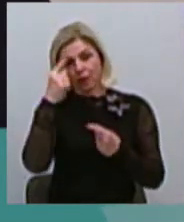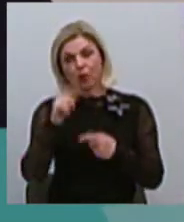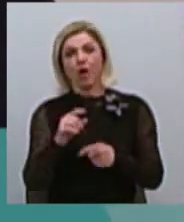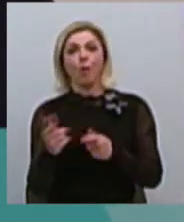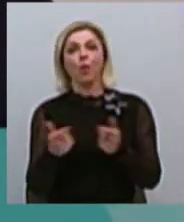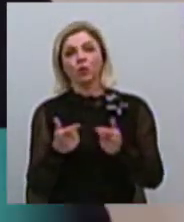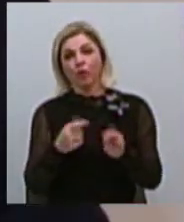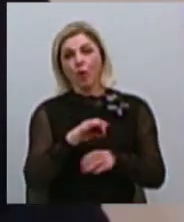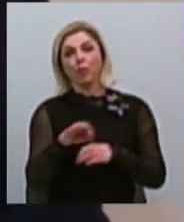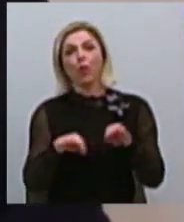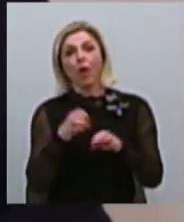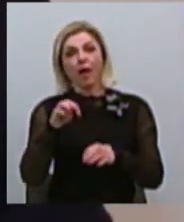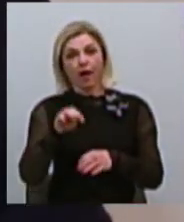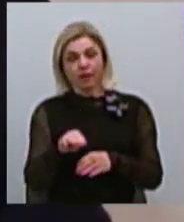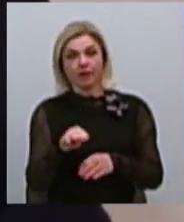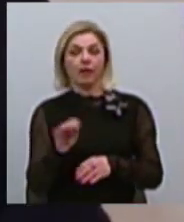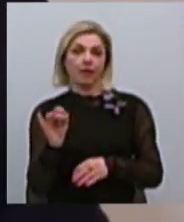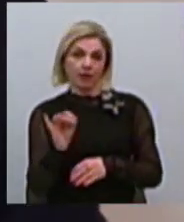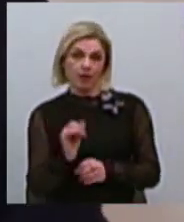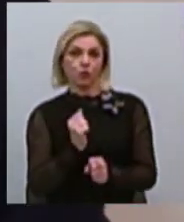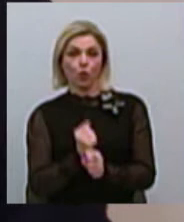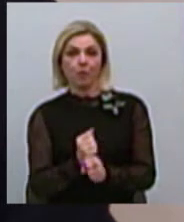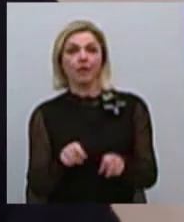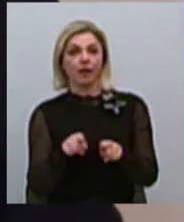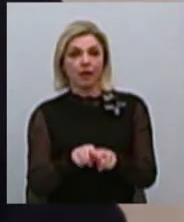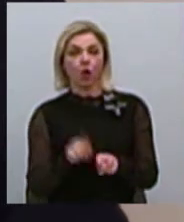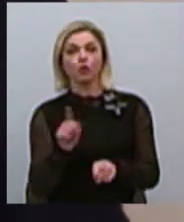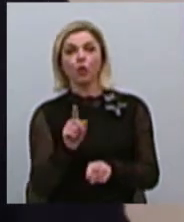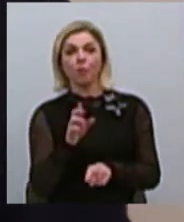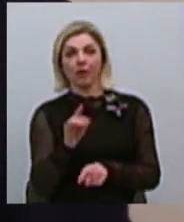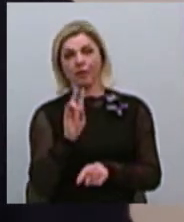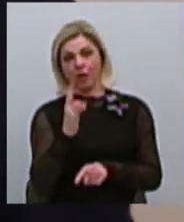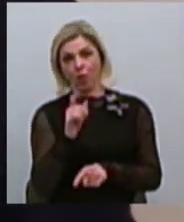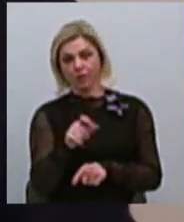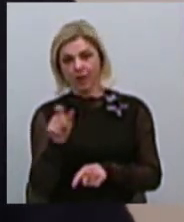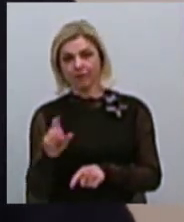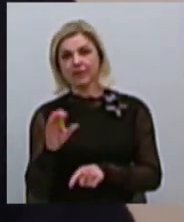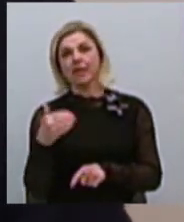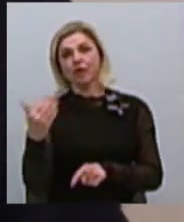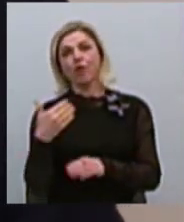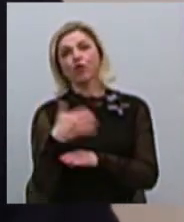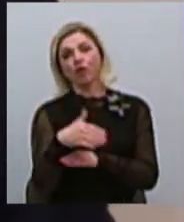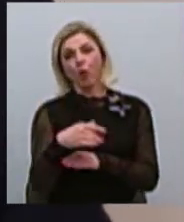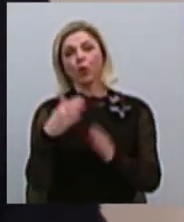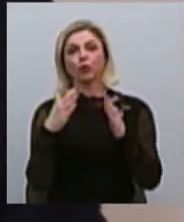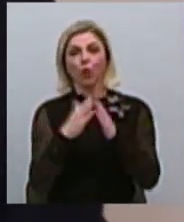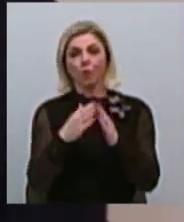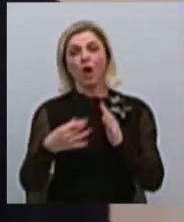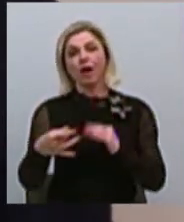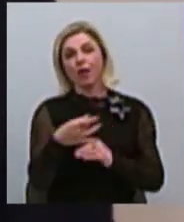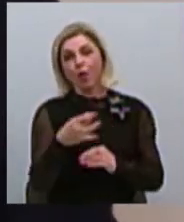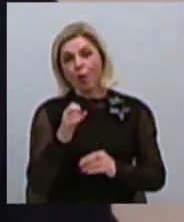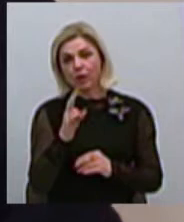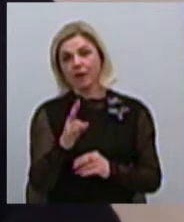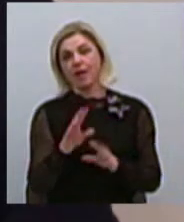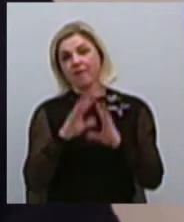проєкт і зробити так, аби миколаївці з його двору, дому, району і